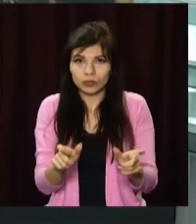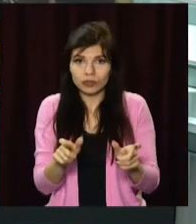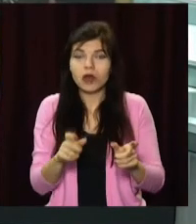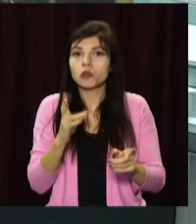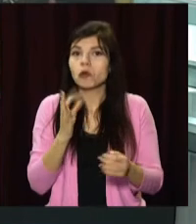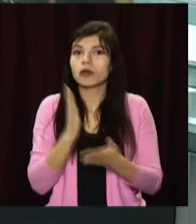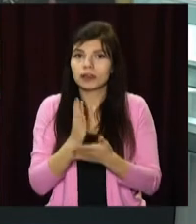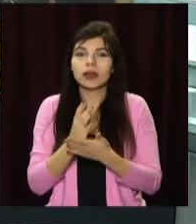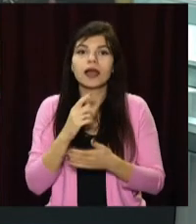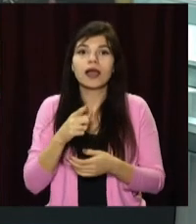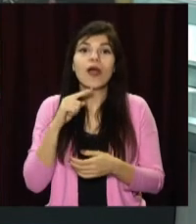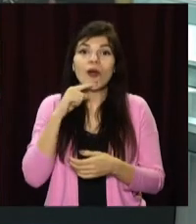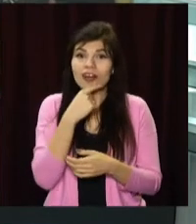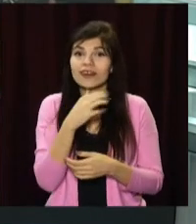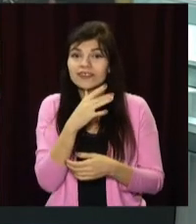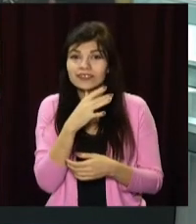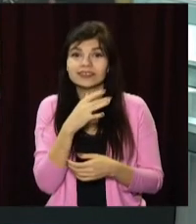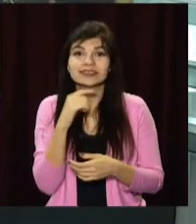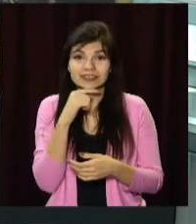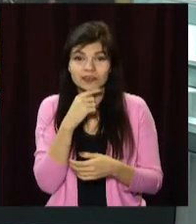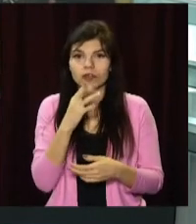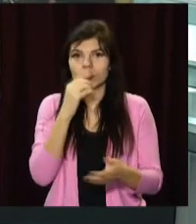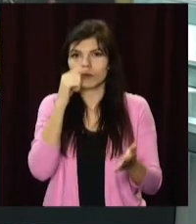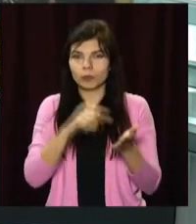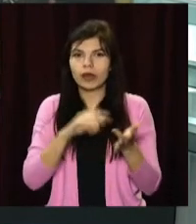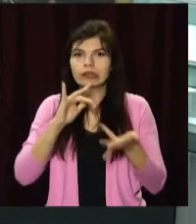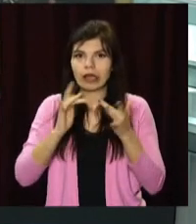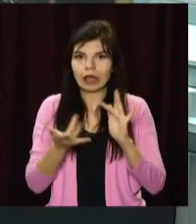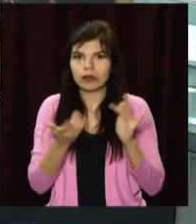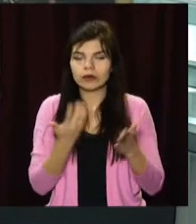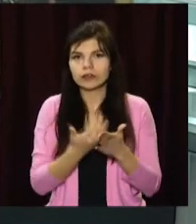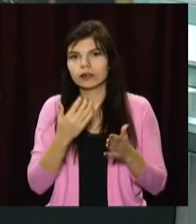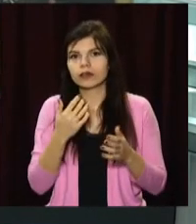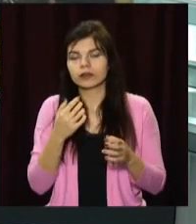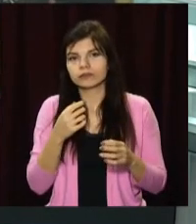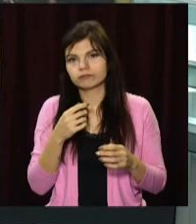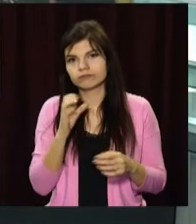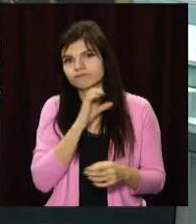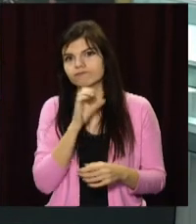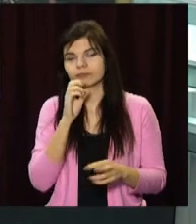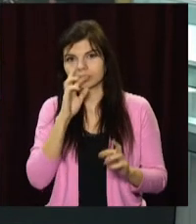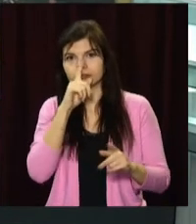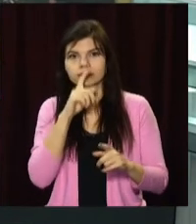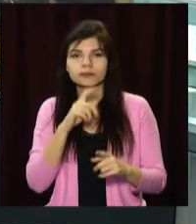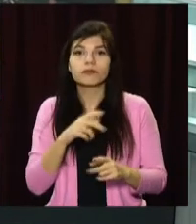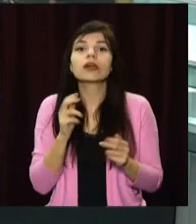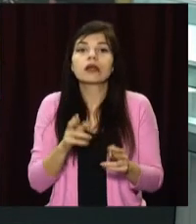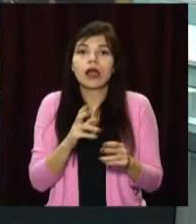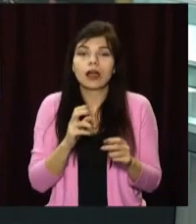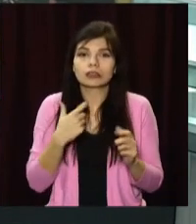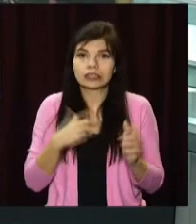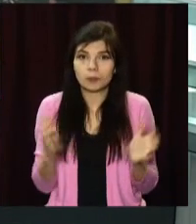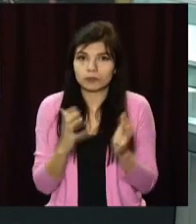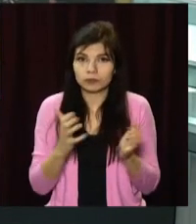більше українців через карантин скупляються в інтернеті. Але трапляється, замість економії часу і грошей, покупці натрапляють на інтернет-шахрагів.